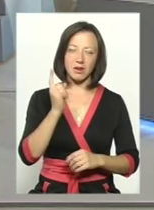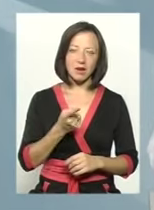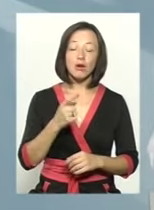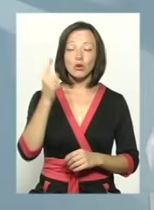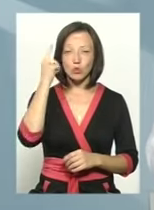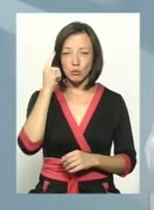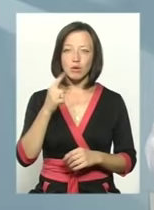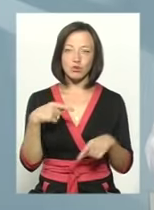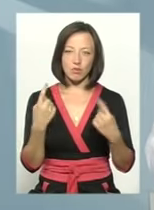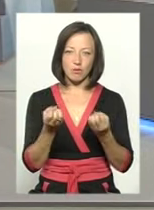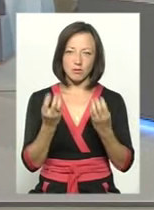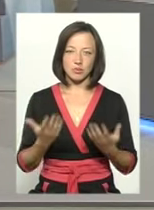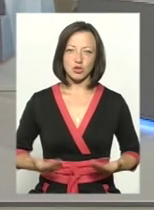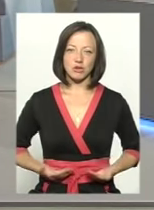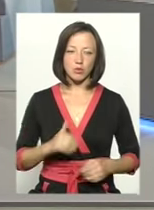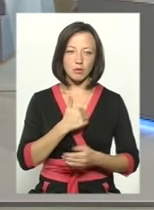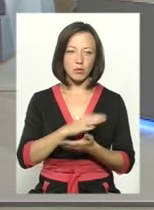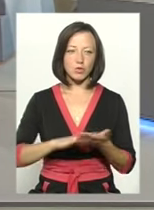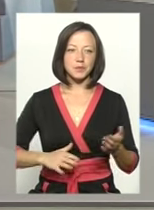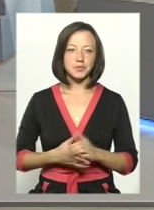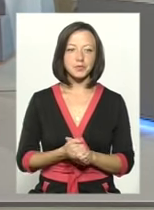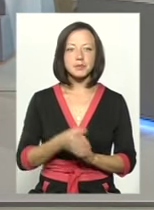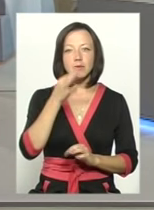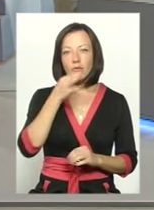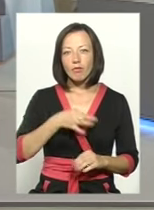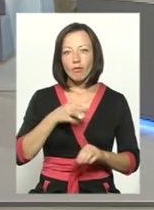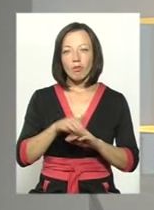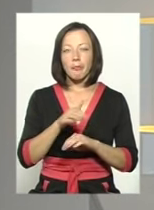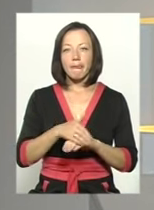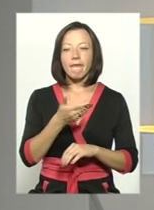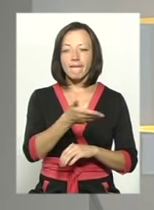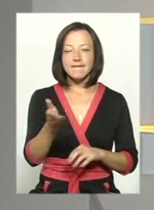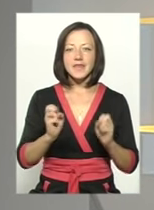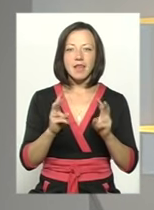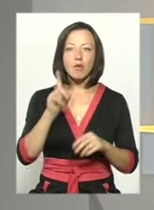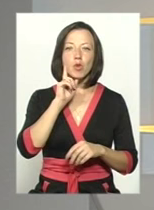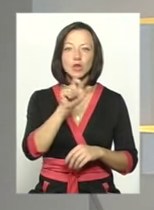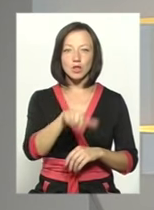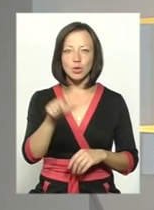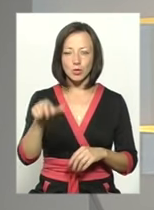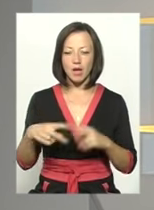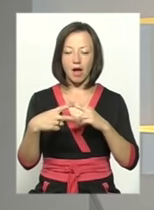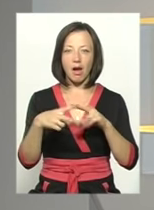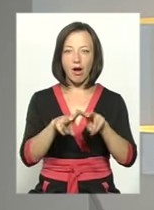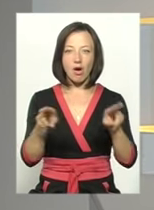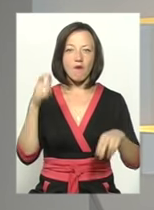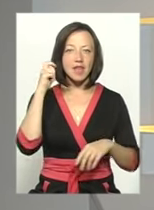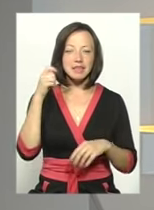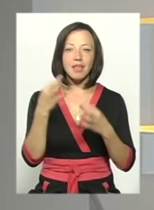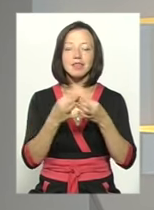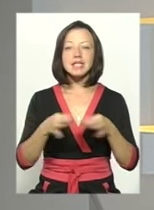думаю, мабуть, що в цивільному. От, хлопці, скажіть, будь ласка, ви як молоді люди, провесники незалежності,